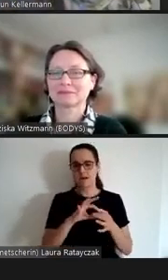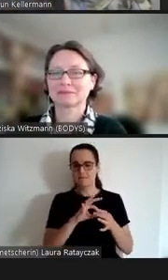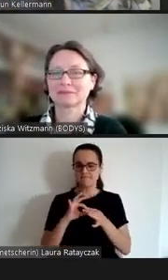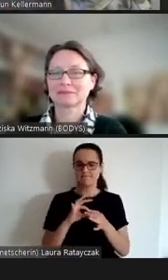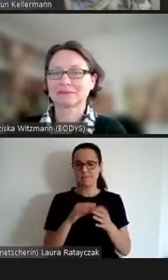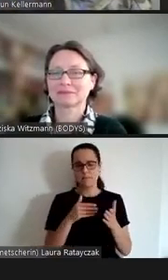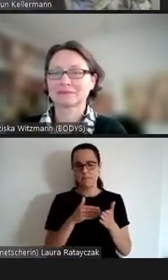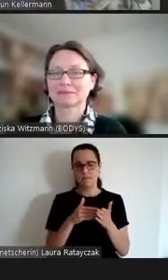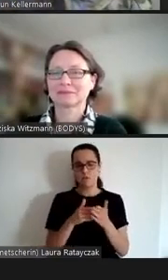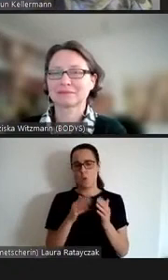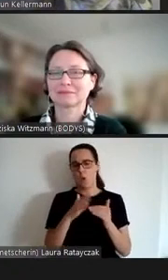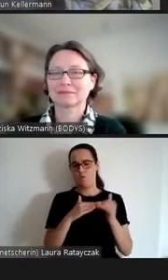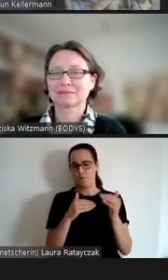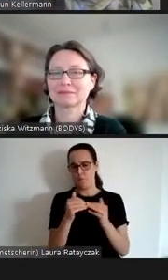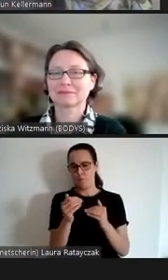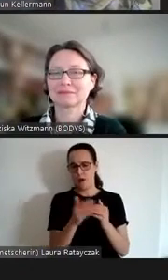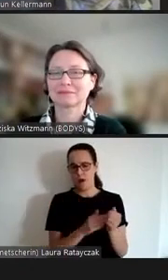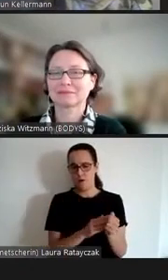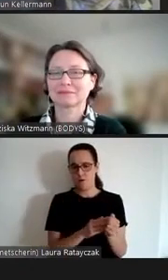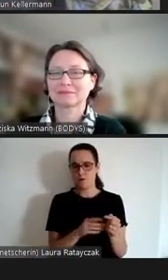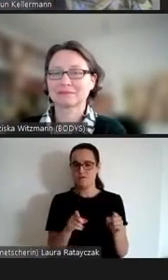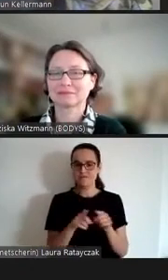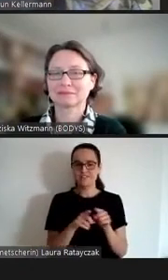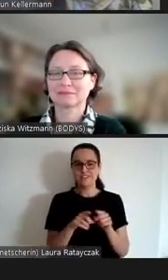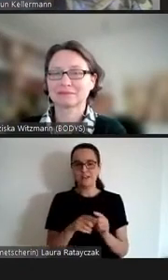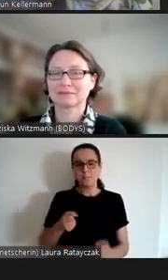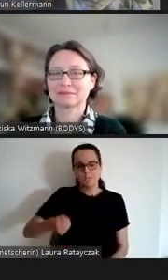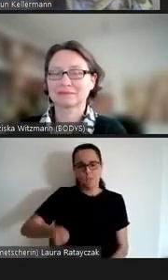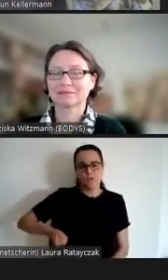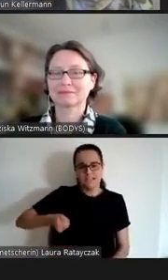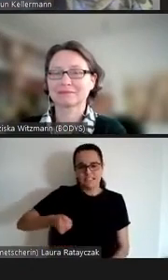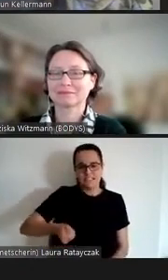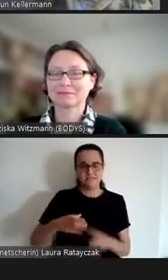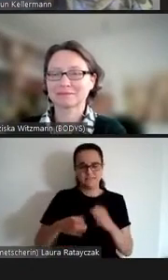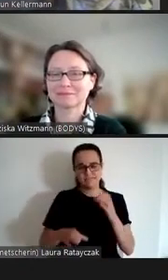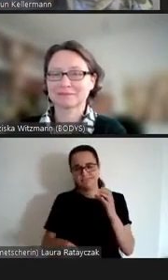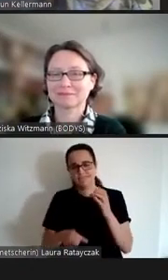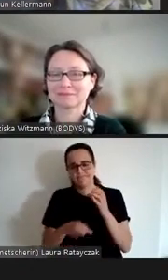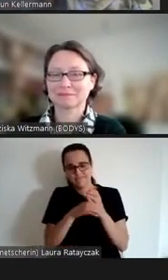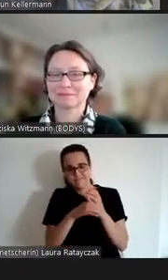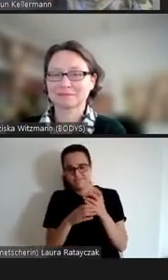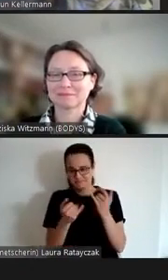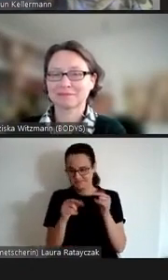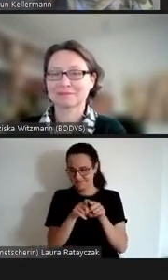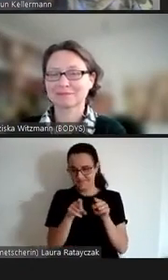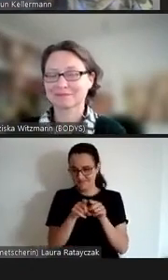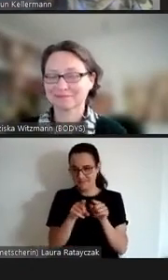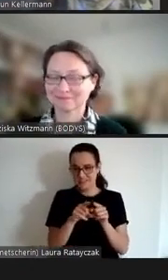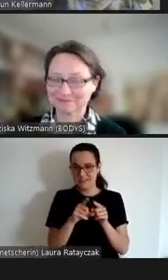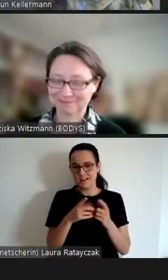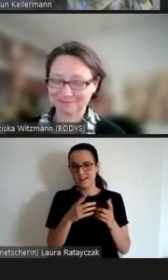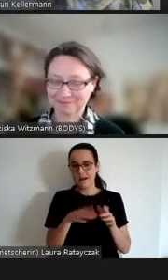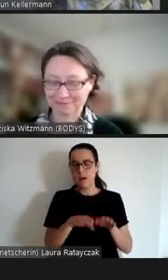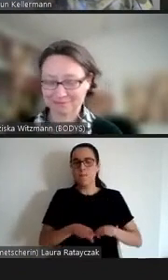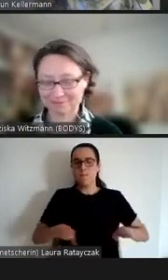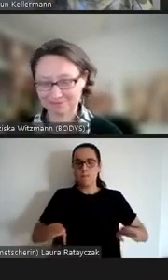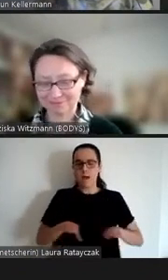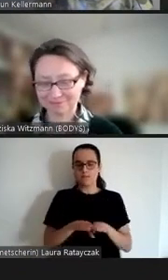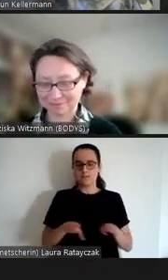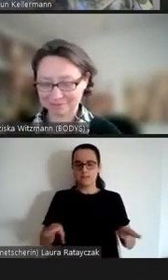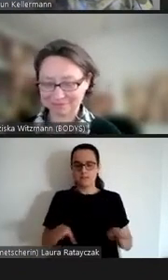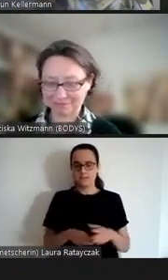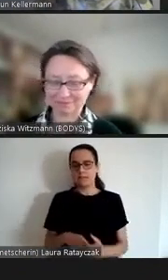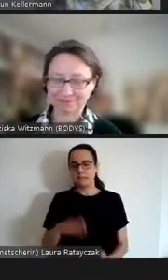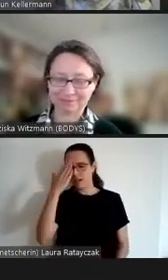weiter wie auf einer Prothese oder einer Krücke denken Sie an unseren Hans